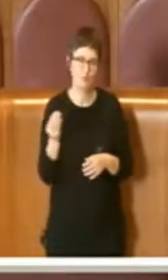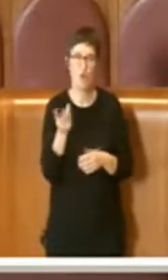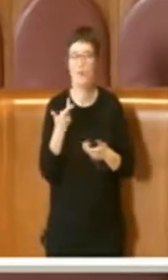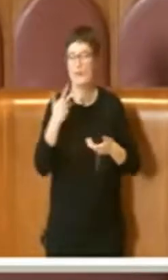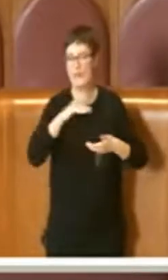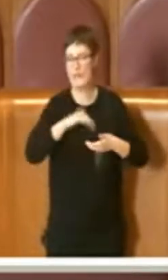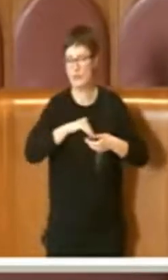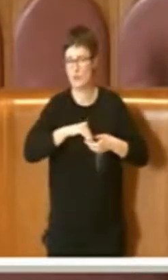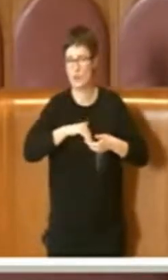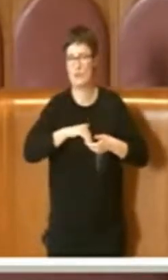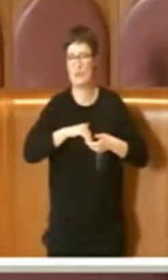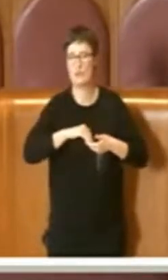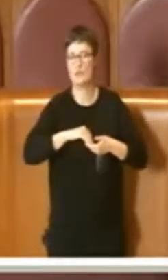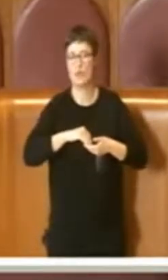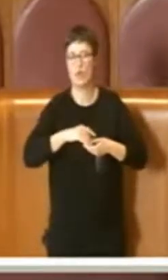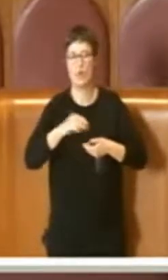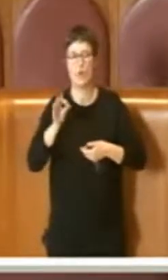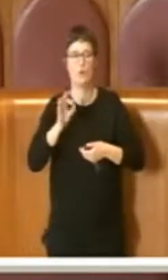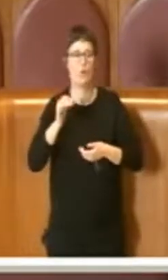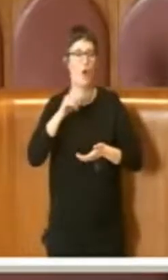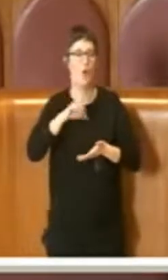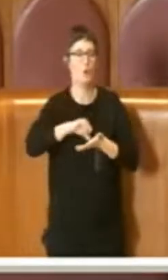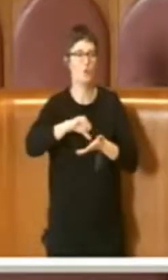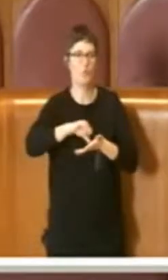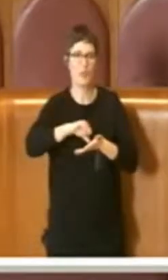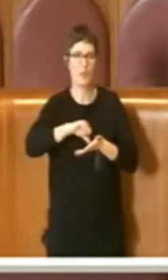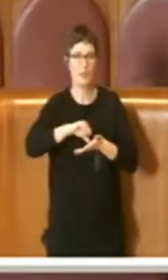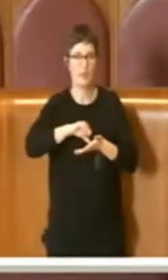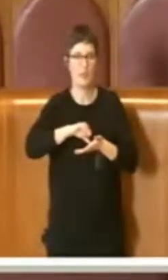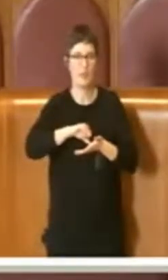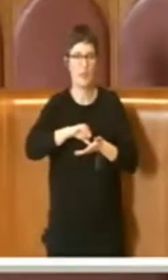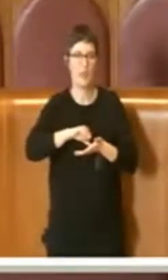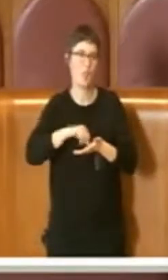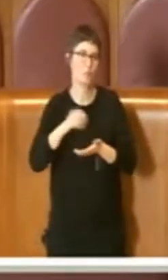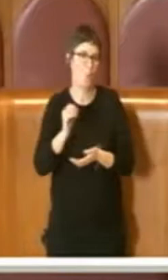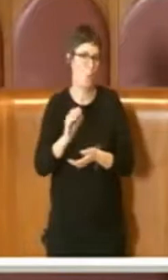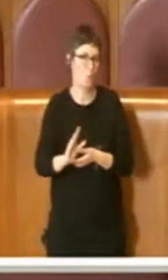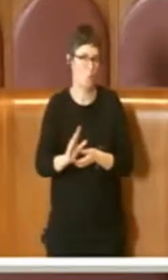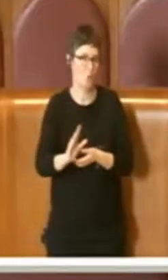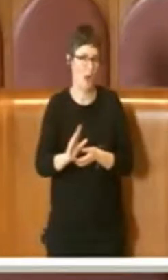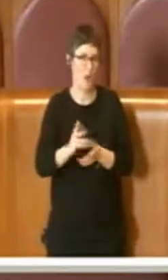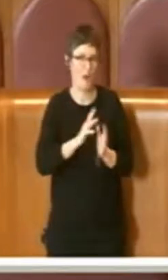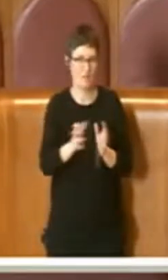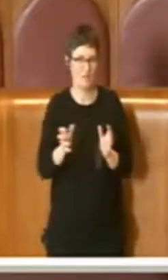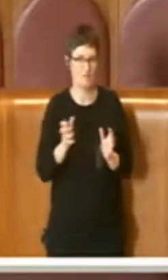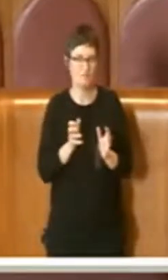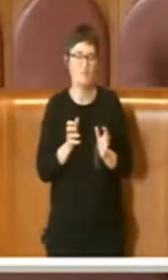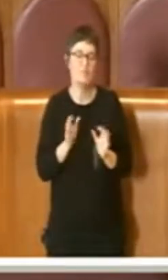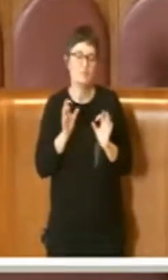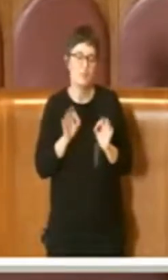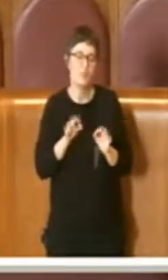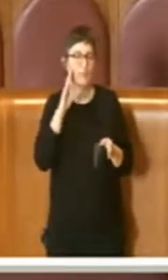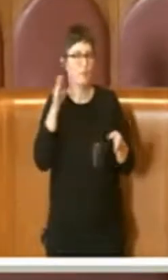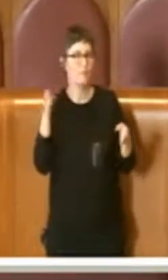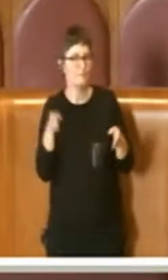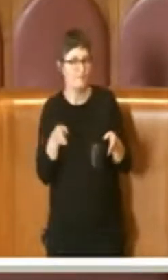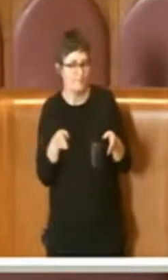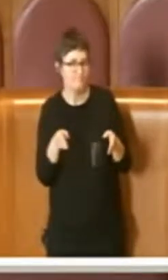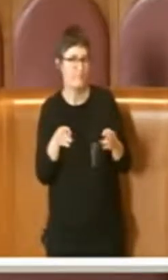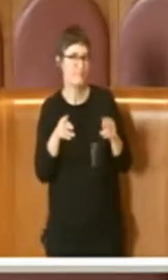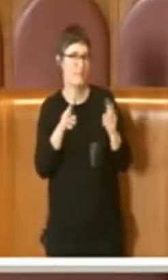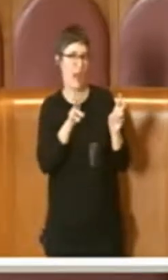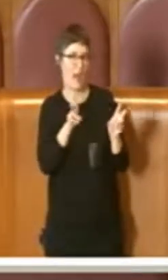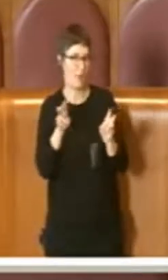associazioni, dei centri culturali che si occupano di questa materia e delle materie